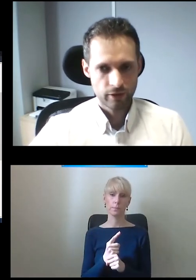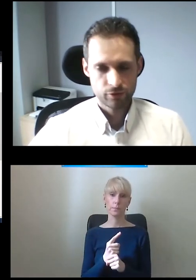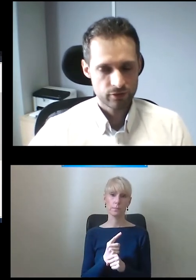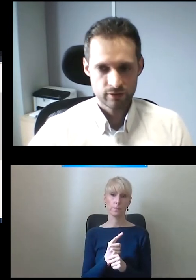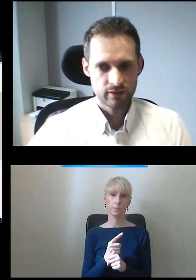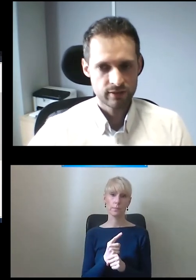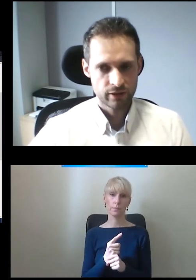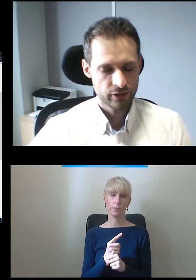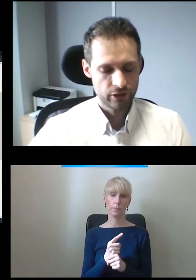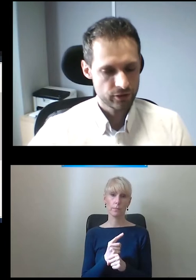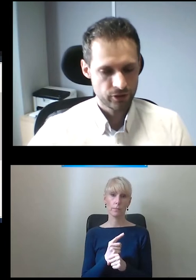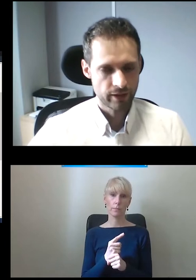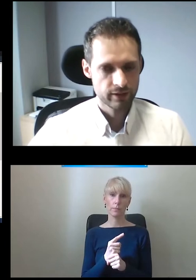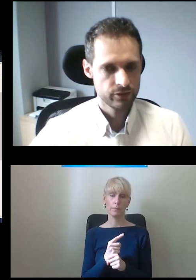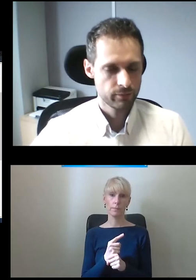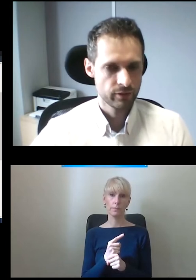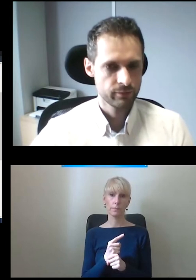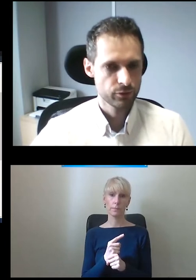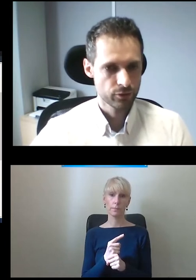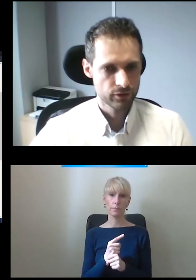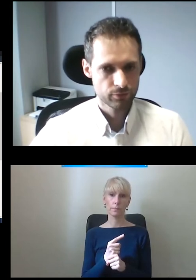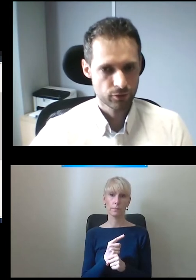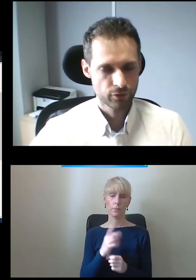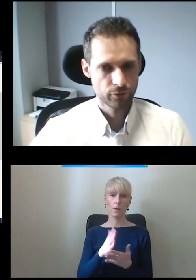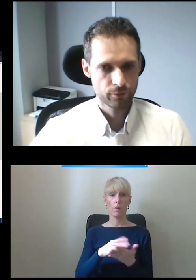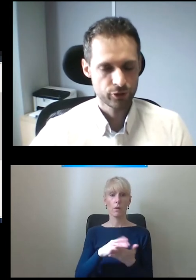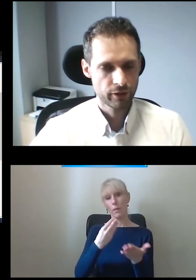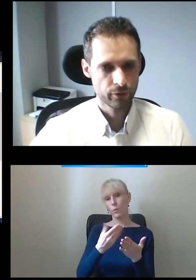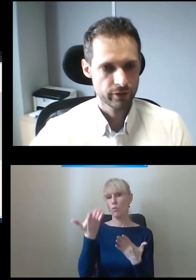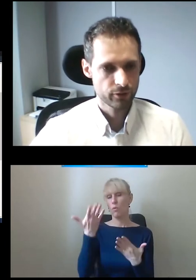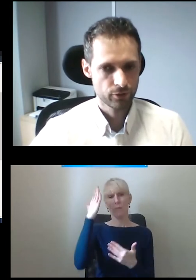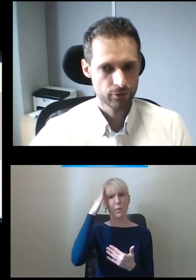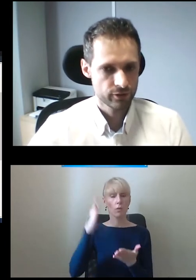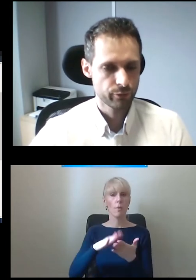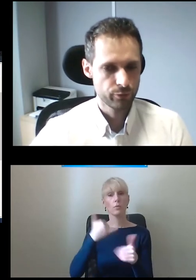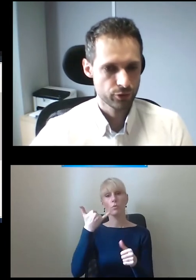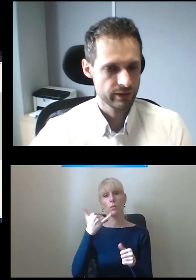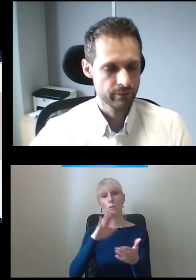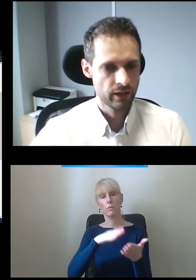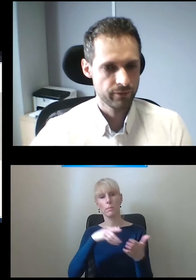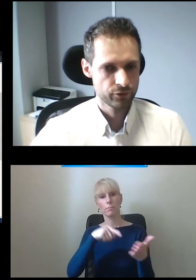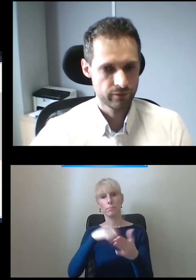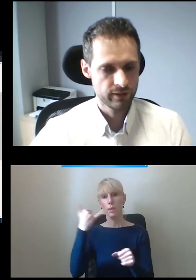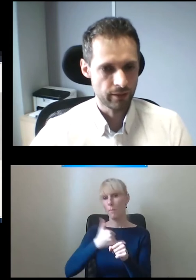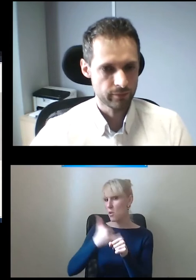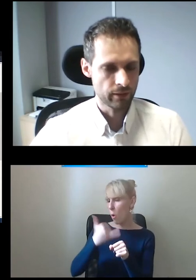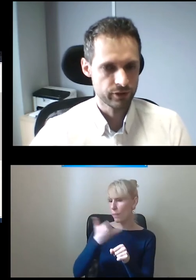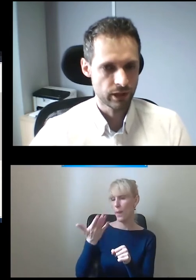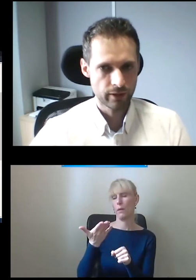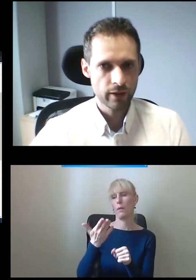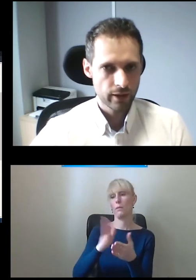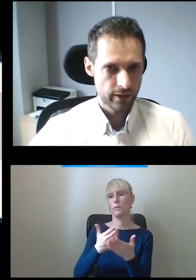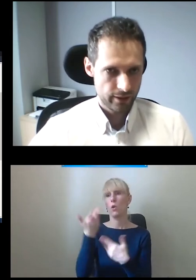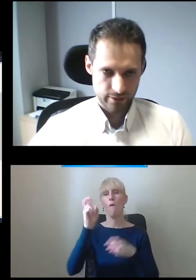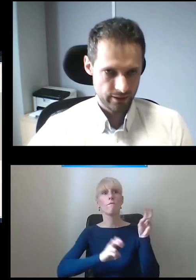jeśli to jest dzień pracy, dzień pracujący przykładowo poniedziałek, piątek, to jesteśmy w biurze, dostajemy telefon, że winda na mnie